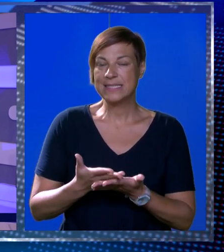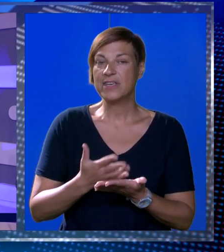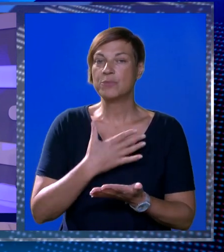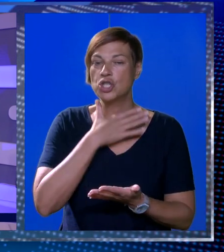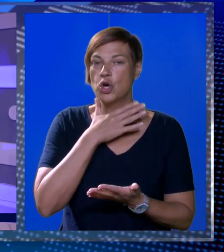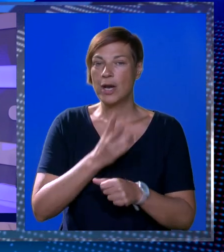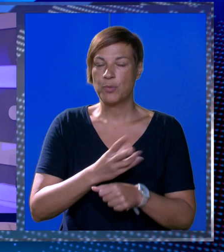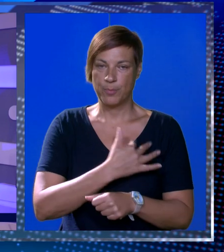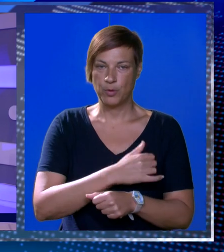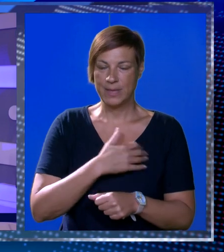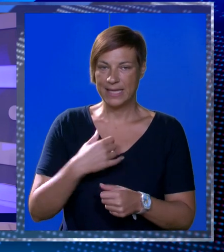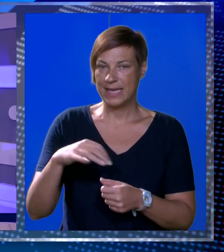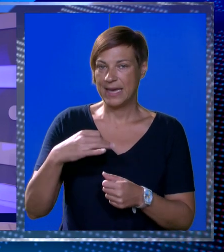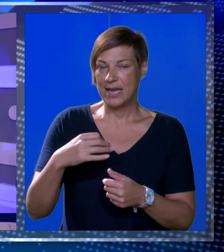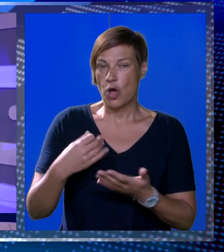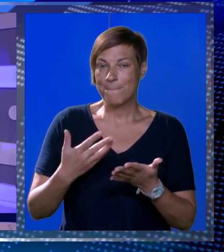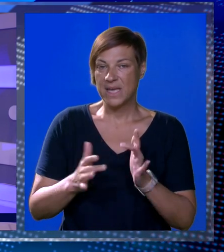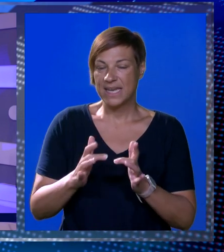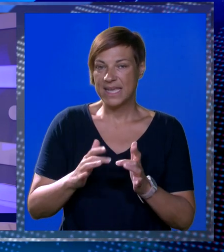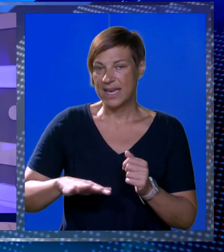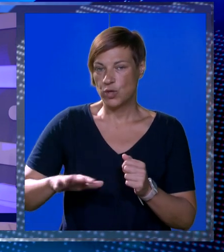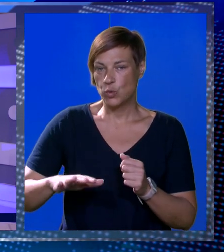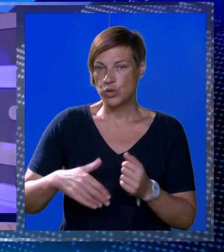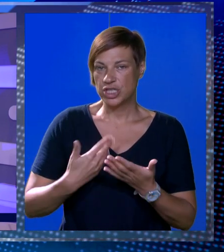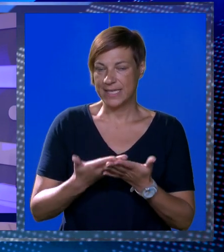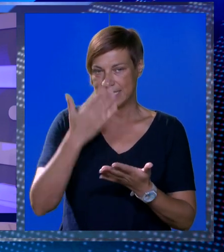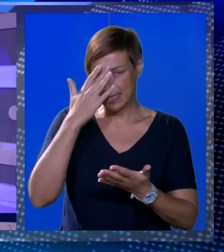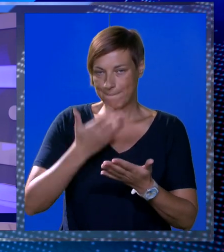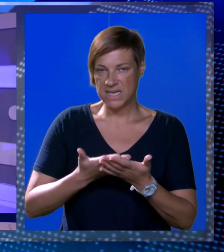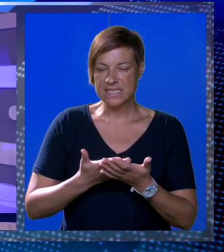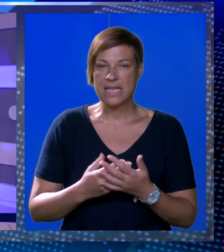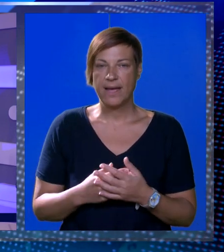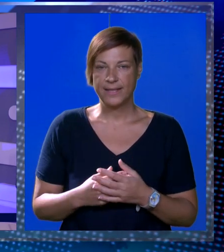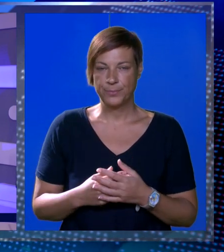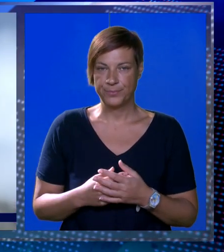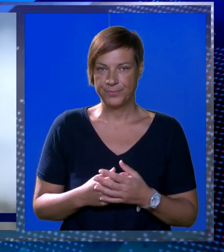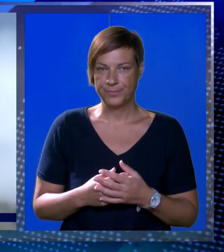školama u Republici Hrvatskoj da nominiraju svoje učenike i učenice za ovo priznanje.